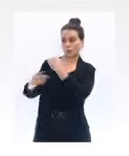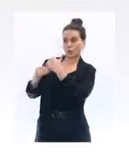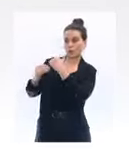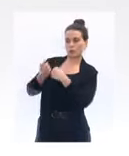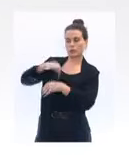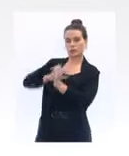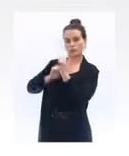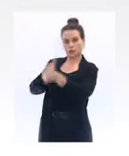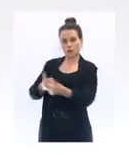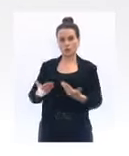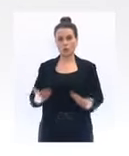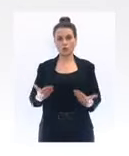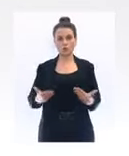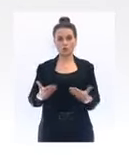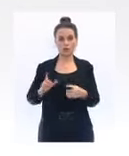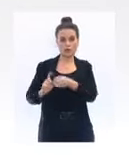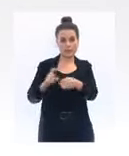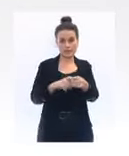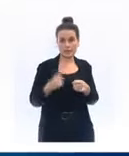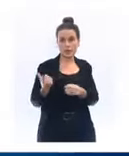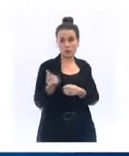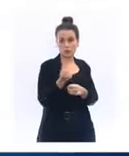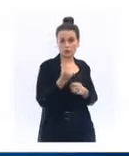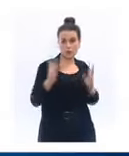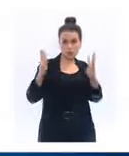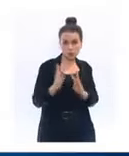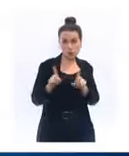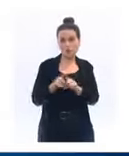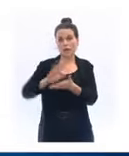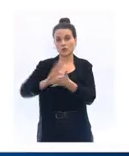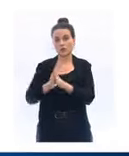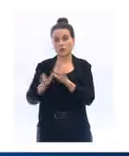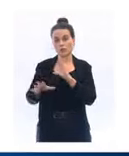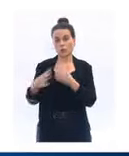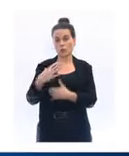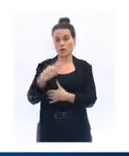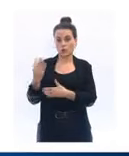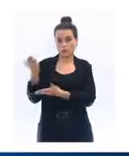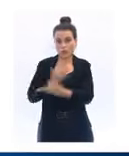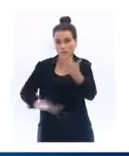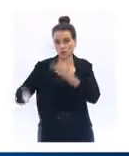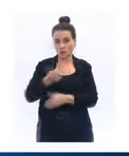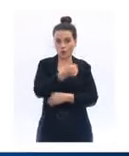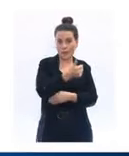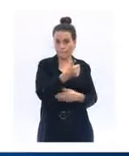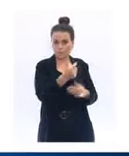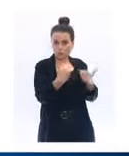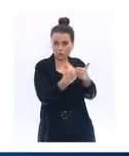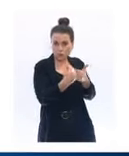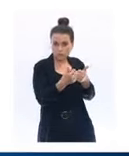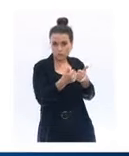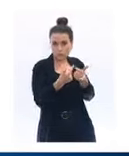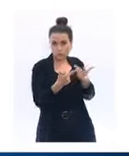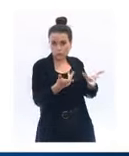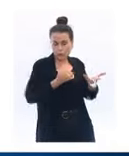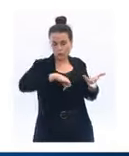échanges avec les organisations syndicales mais aussi avec les associations d'élus. Les organisations syndicales m'ont fait part d'un certain nombre de demandes que j'essaierai